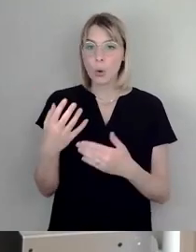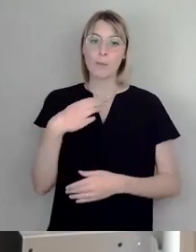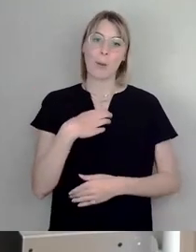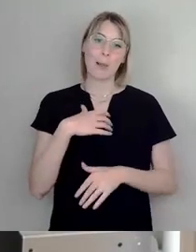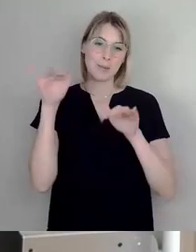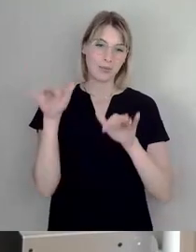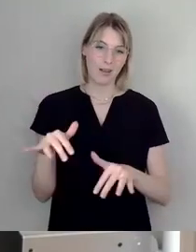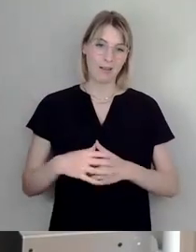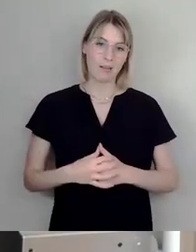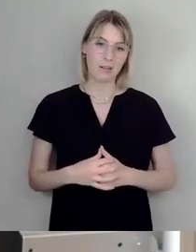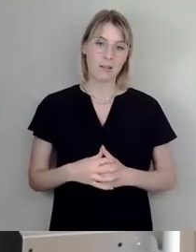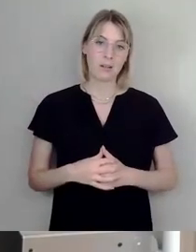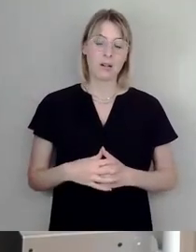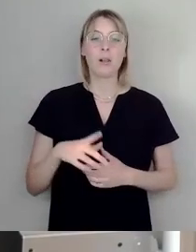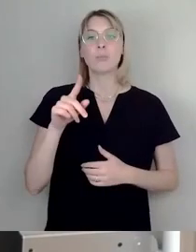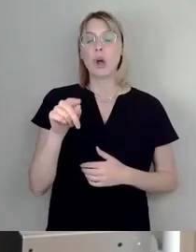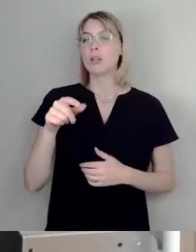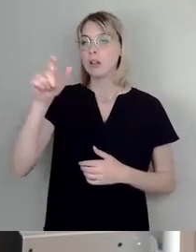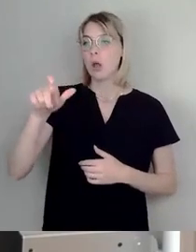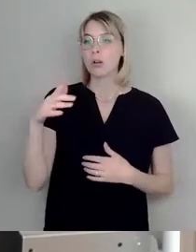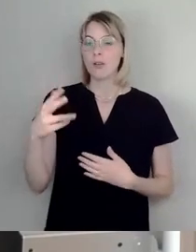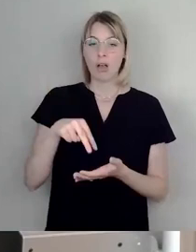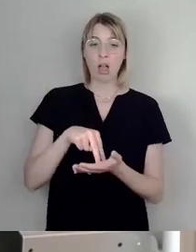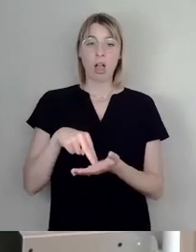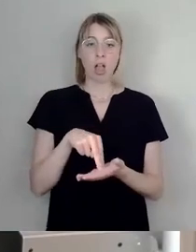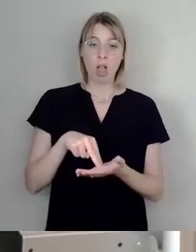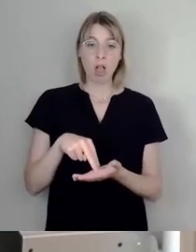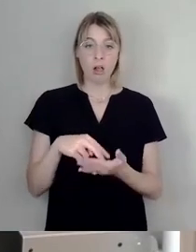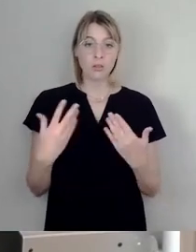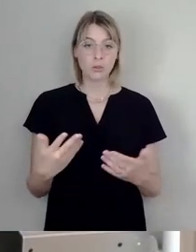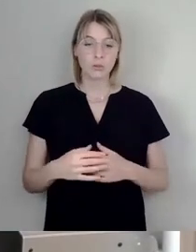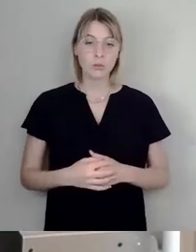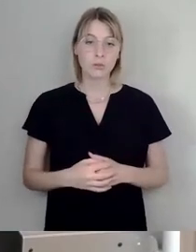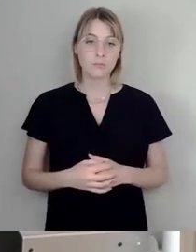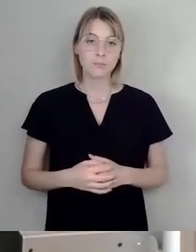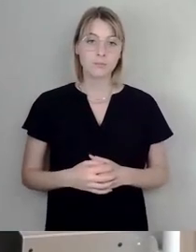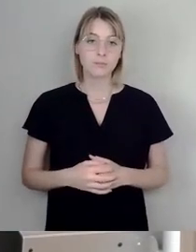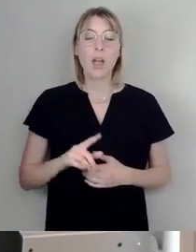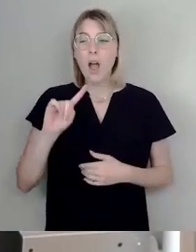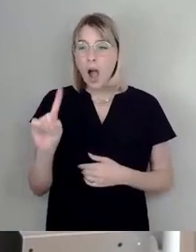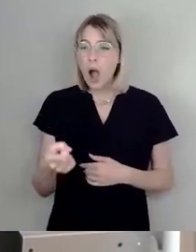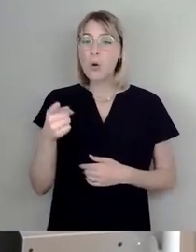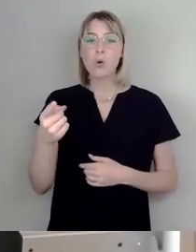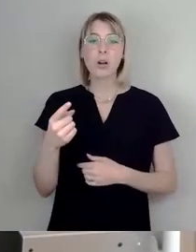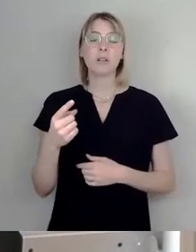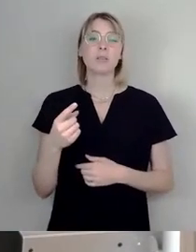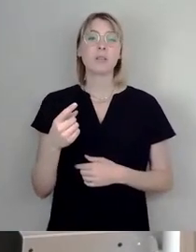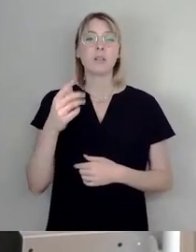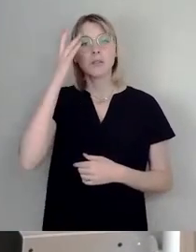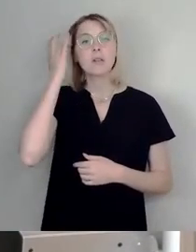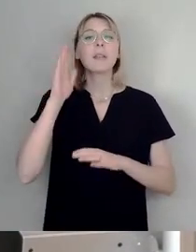lassen dort die Leute im Regen stehen. Abgesehen davon, dass es sich teilweise auch um demografisch sehr gemischte Form ist, wer das 70. 80.